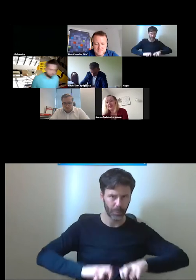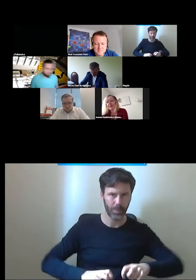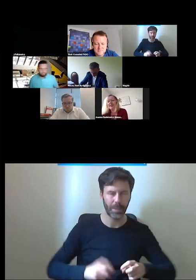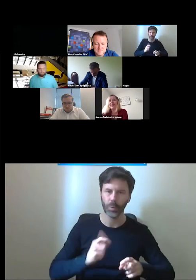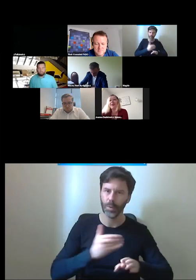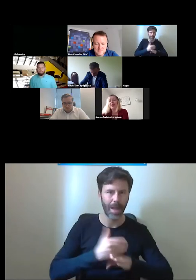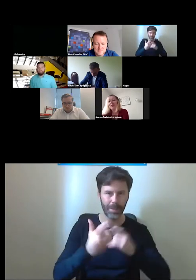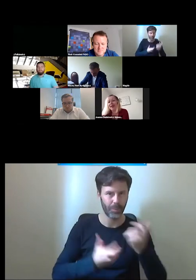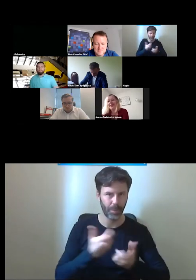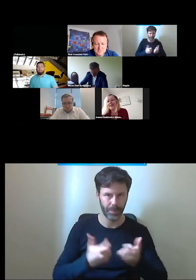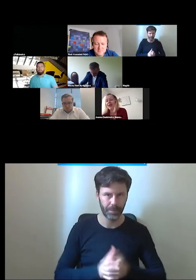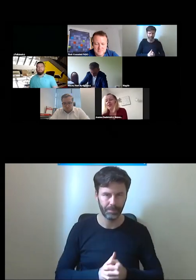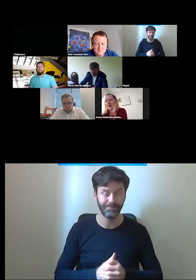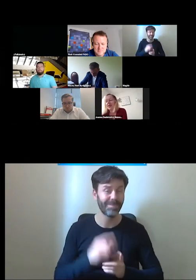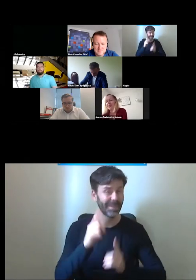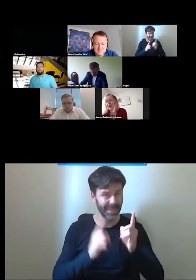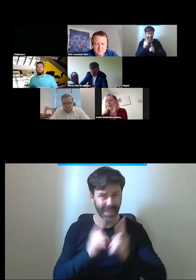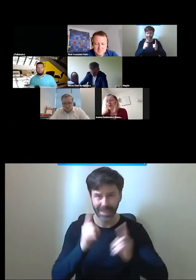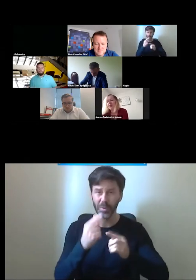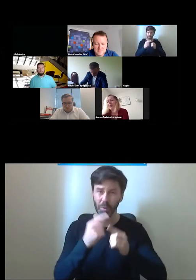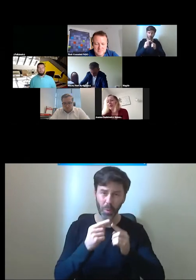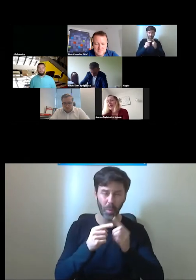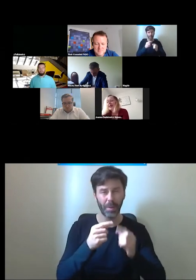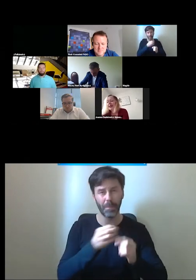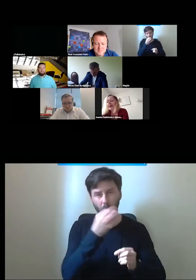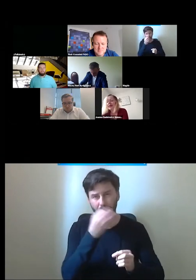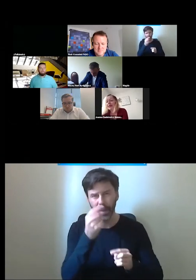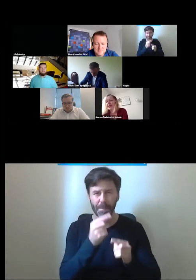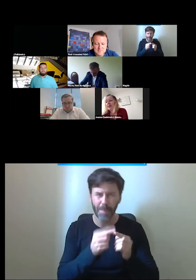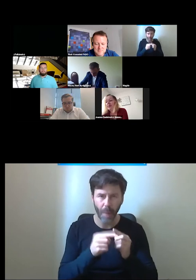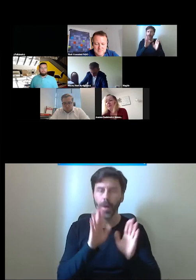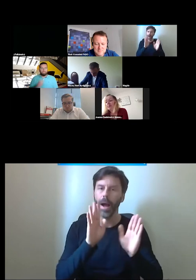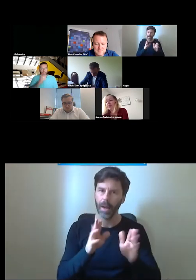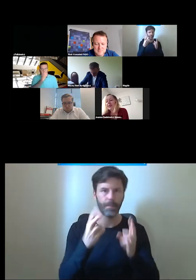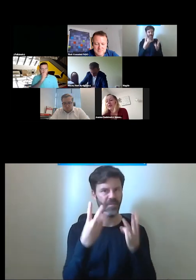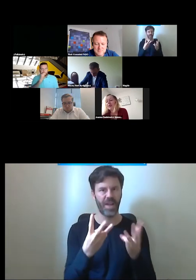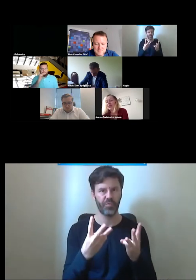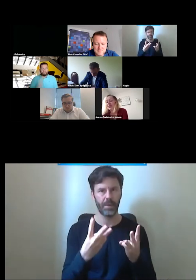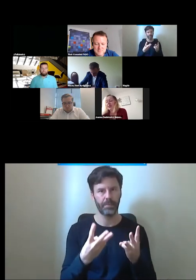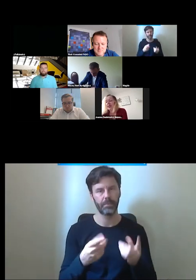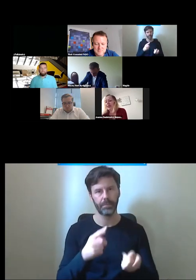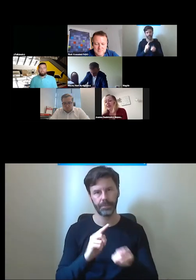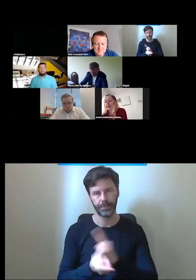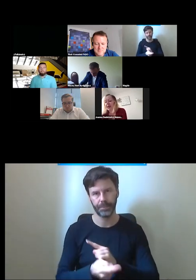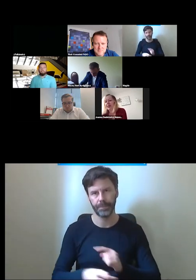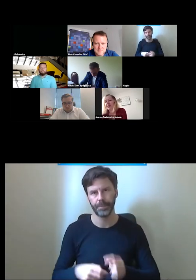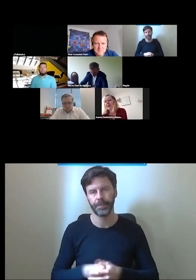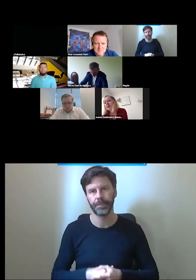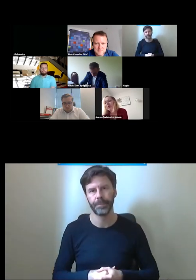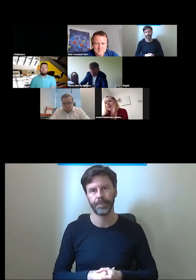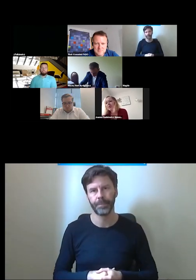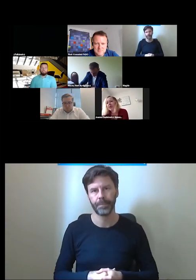czasami drobnych ale jednak ważnych polepszeń i ulepszeń i tutaj cały czas wkładziemy nadcisk na